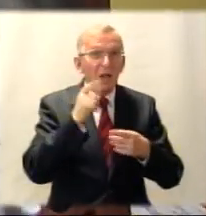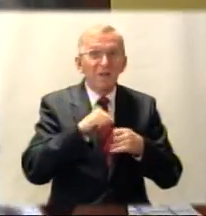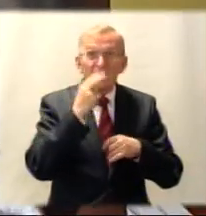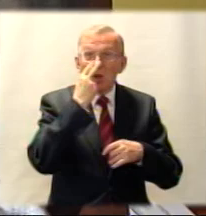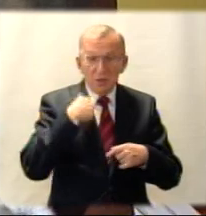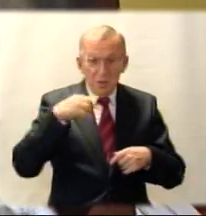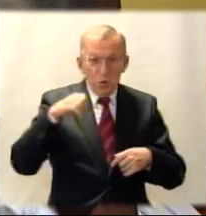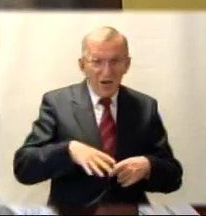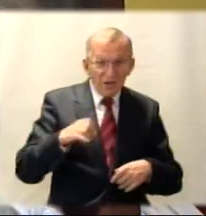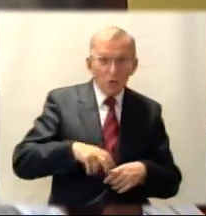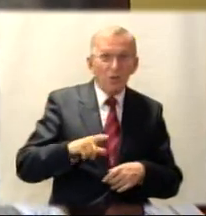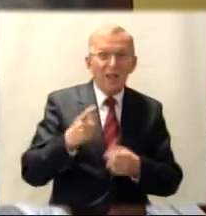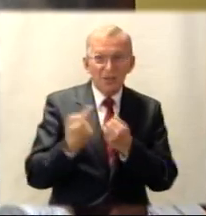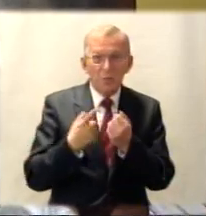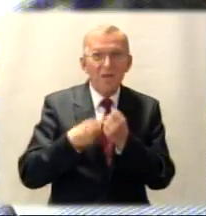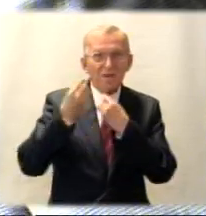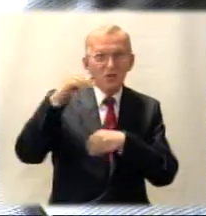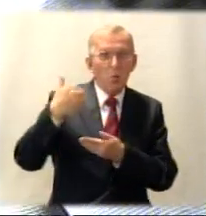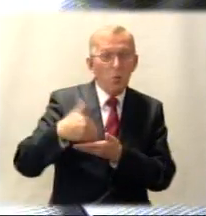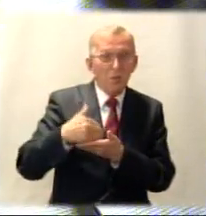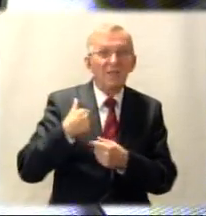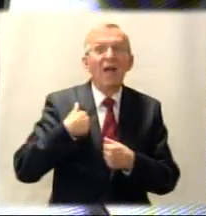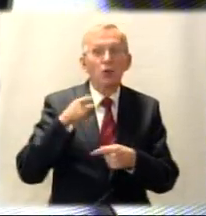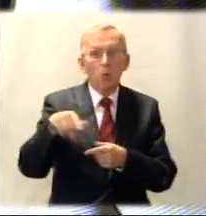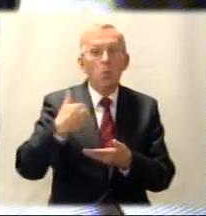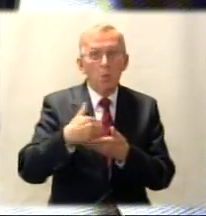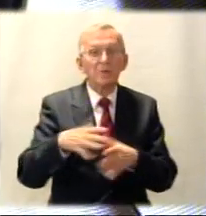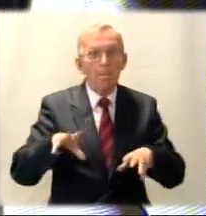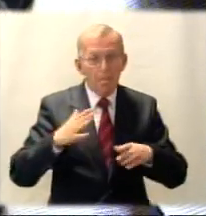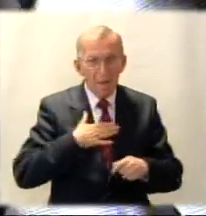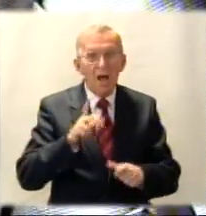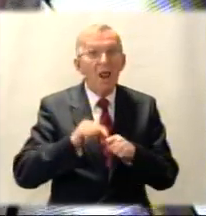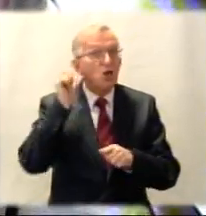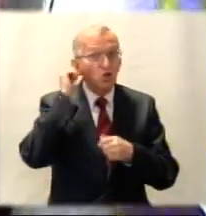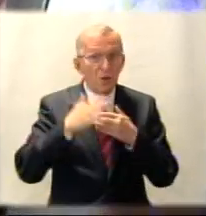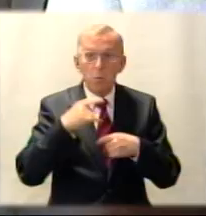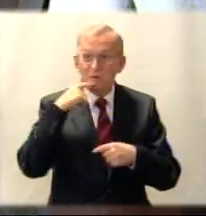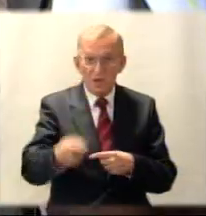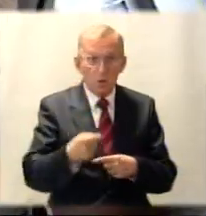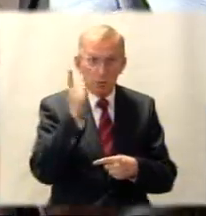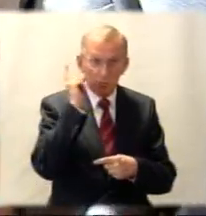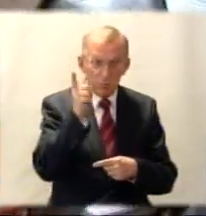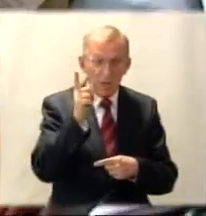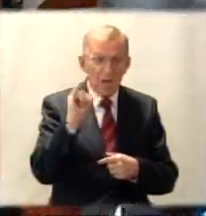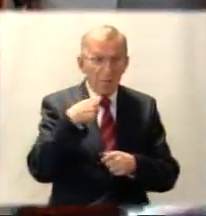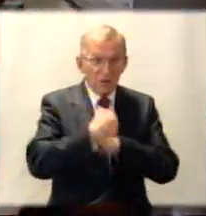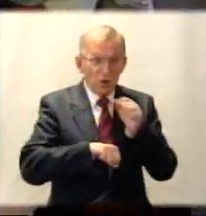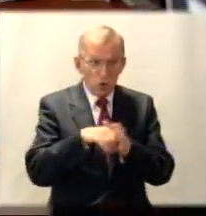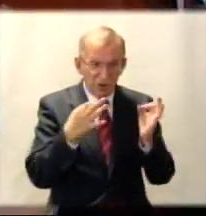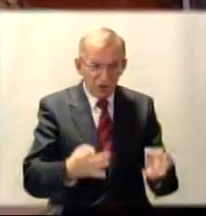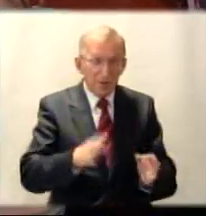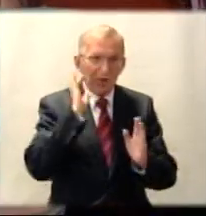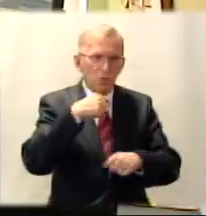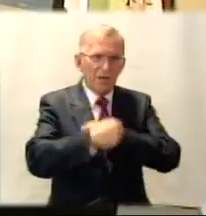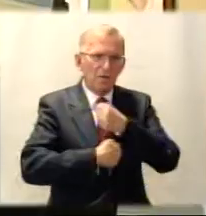pogarszał się. Liczyłem na większą pomoc. Ja tą pomoc mam. Ale żona mi powiedziała, tak jak pracowałeś dotychczas, tak